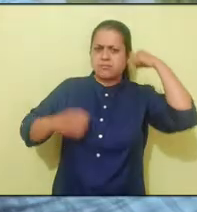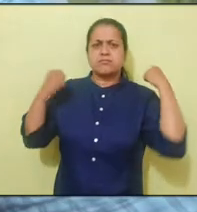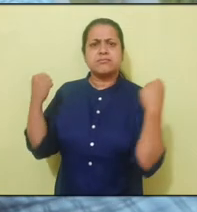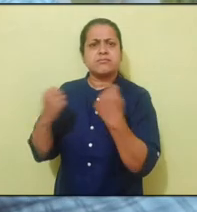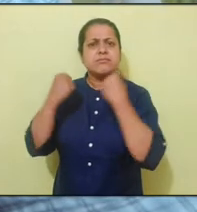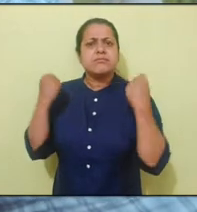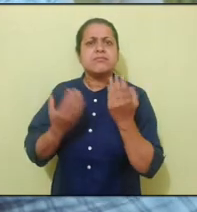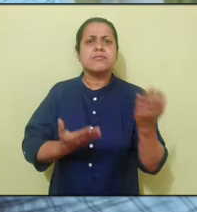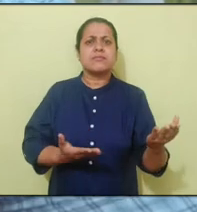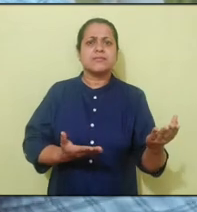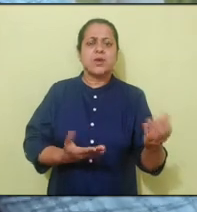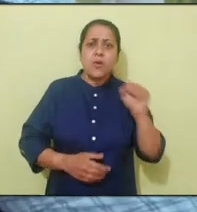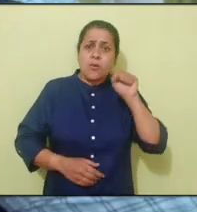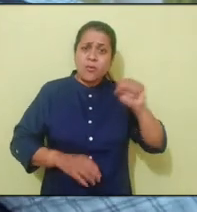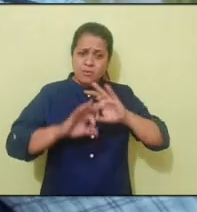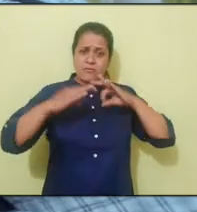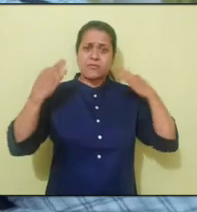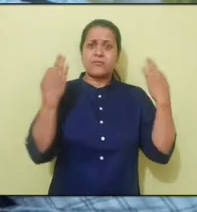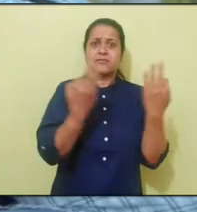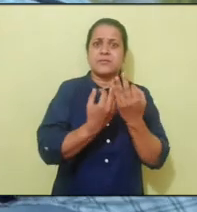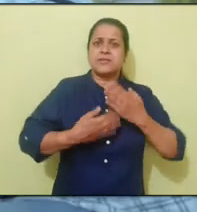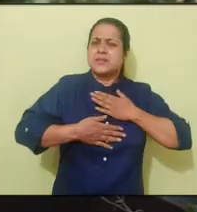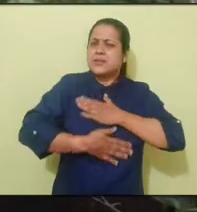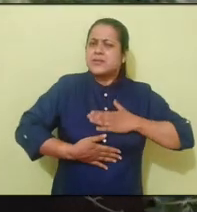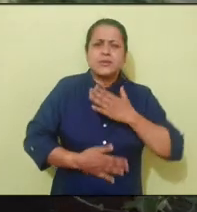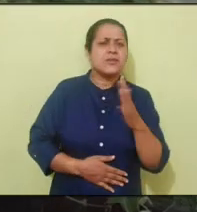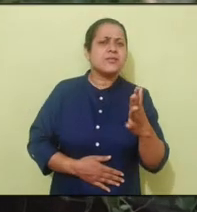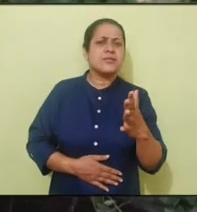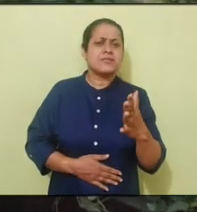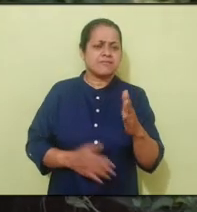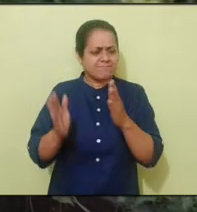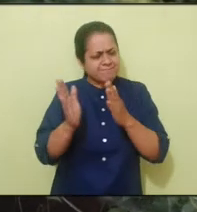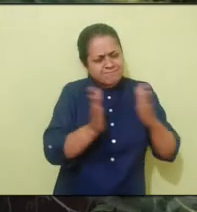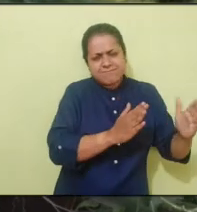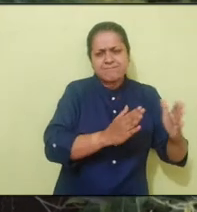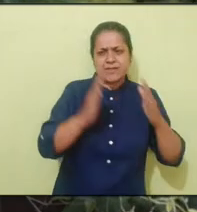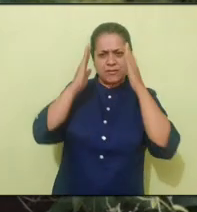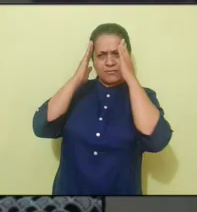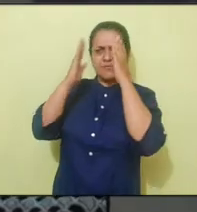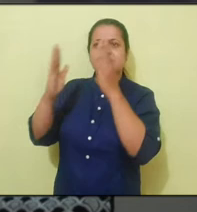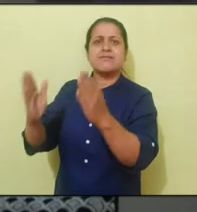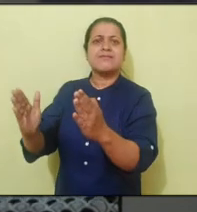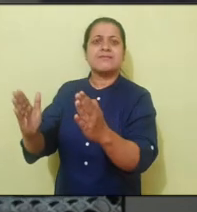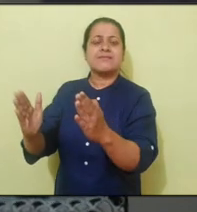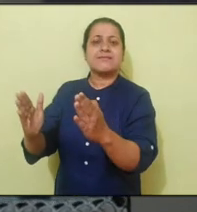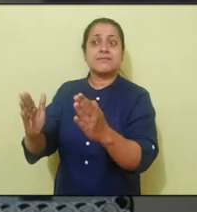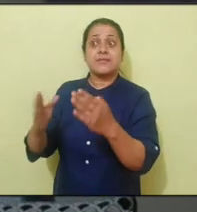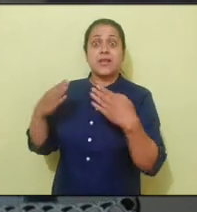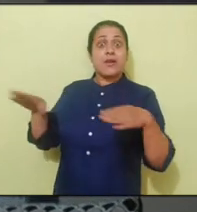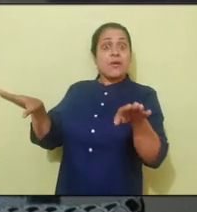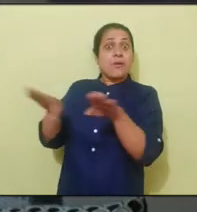वो अपने परिवार के अनमूल लम्हों का भी त्याक करता है जब हम